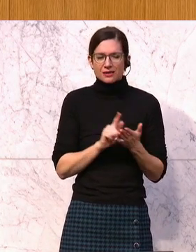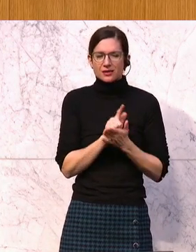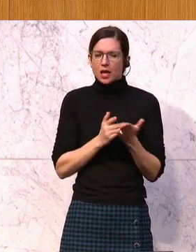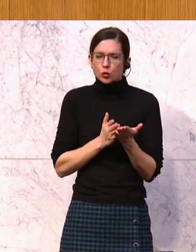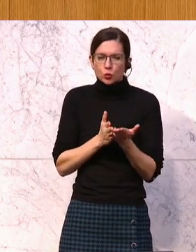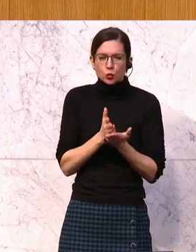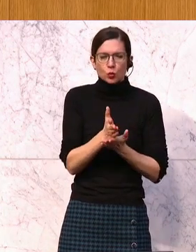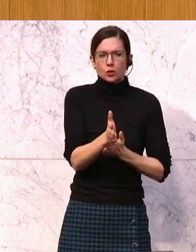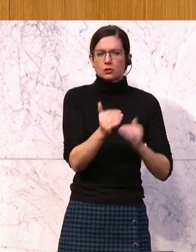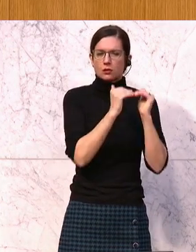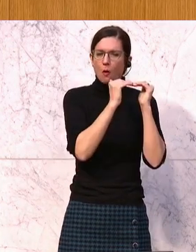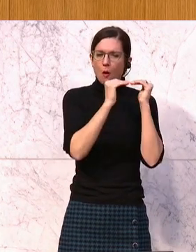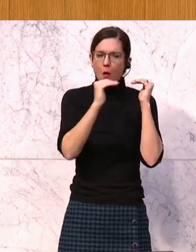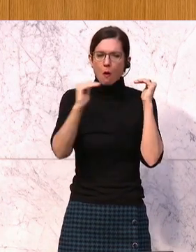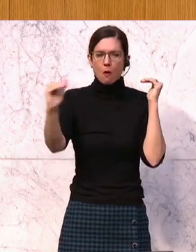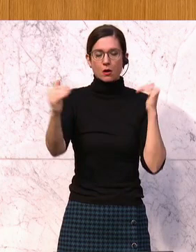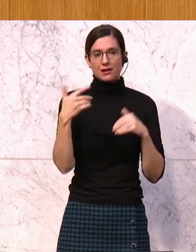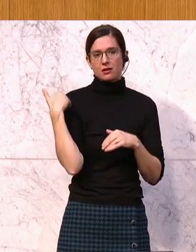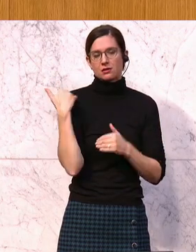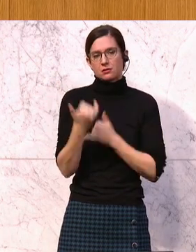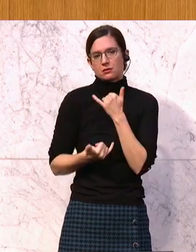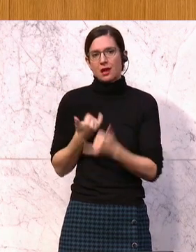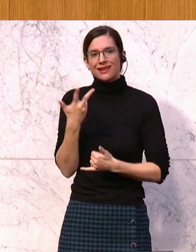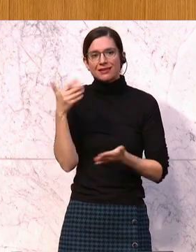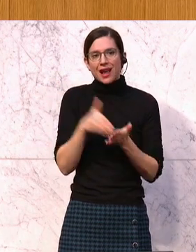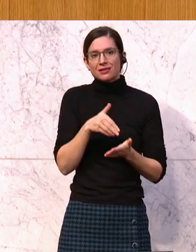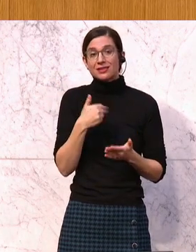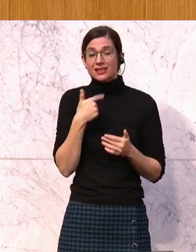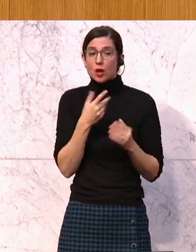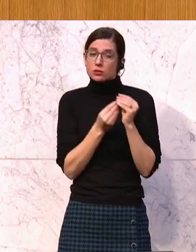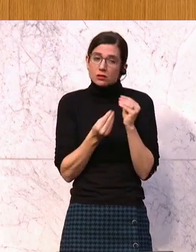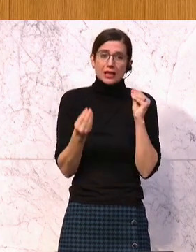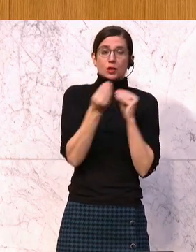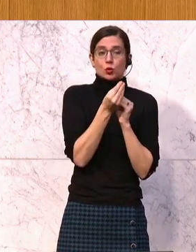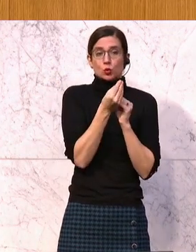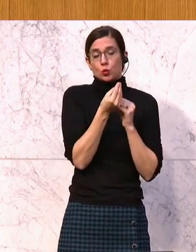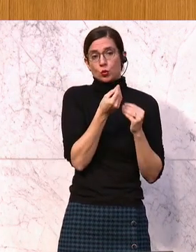weil allein in den letzten Jahren sind 3.000 weitere hinzugekommen.